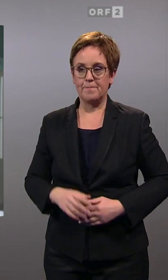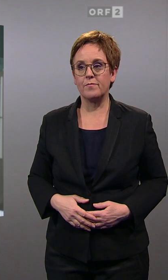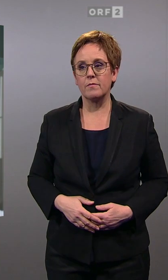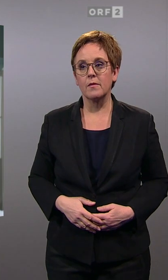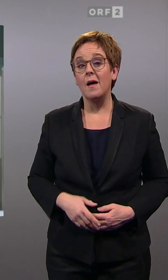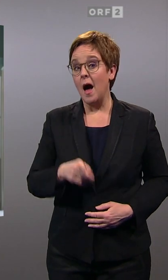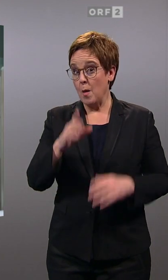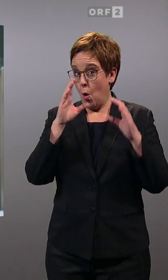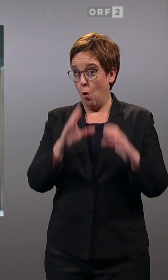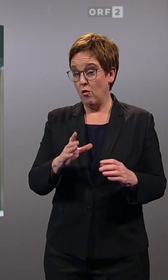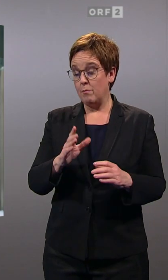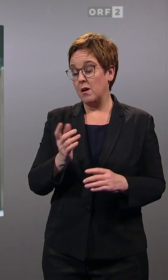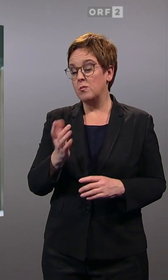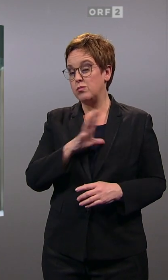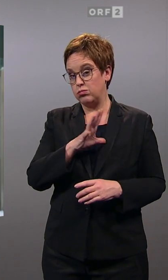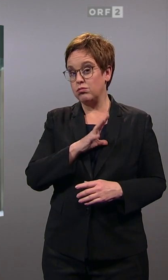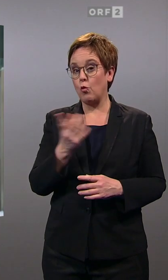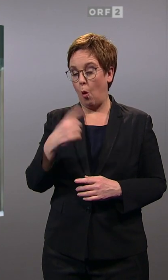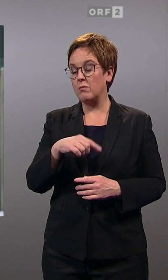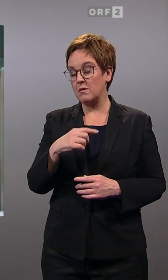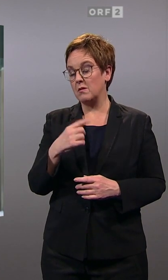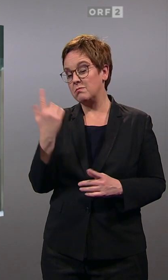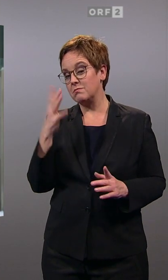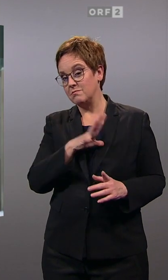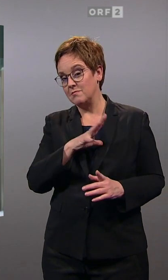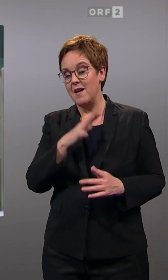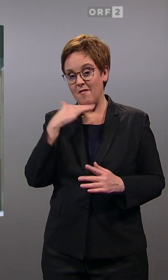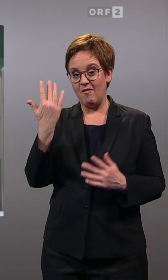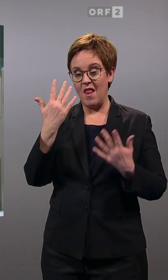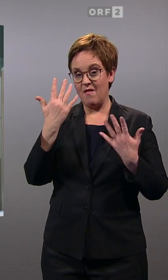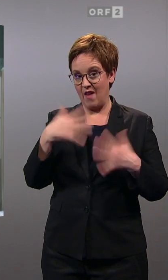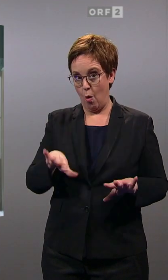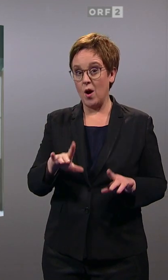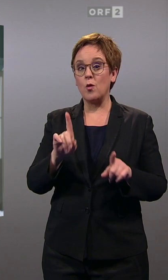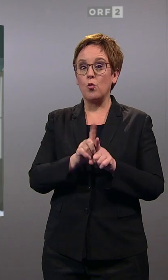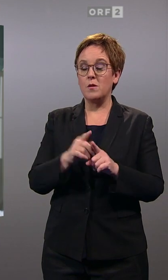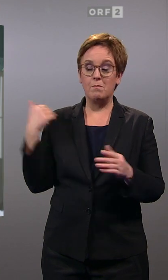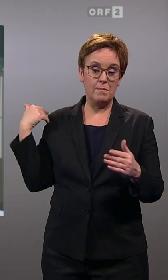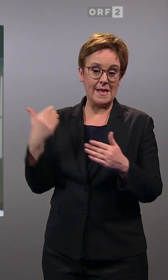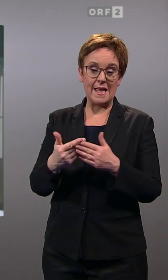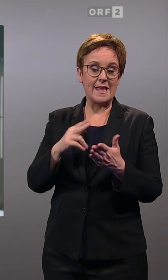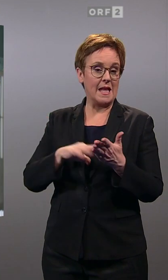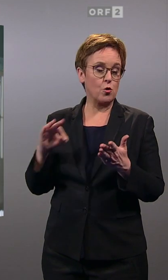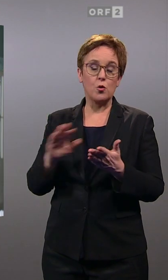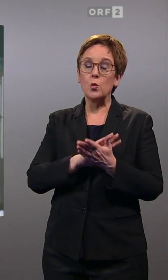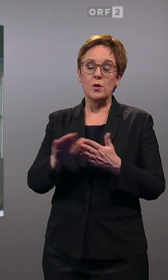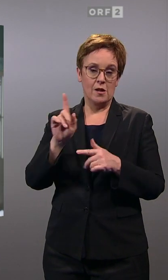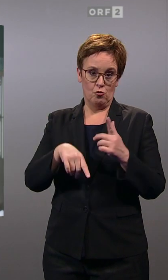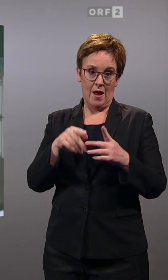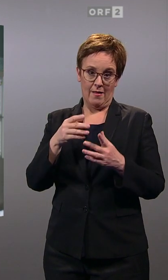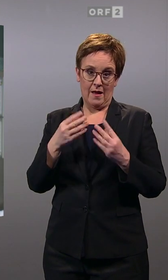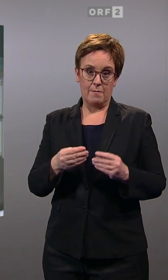Partei nicht nur die größten Verluste, sondern auch das schlechteste Ergebnis für die ÖVP in Niederösterreich. 2018,